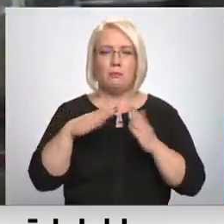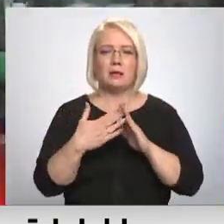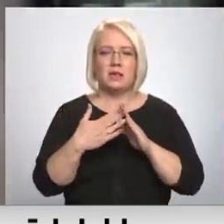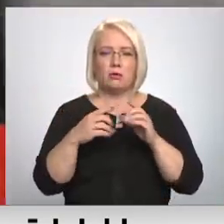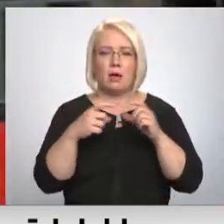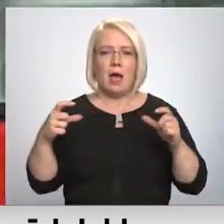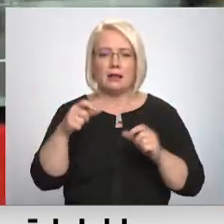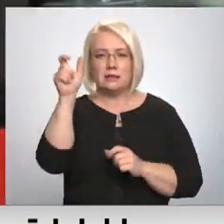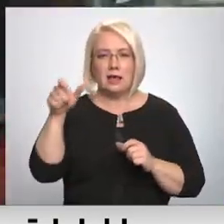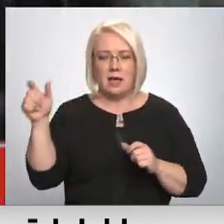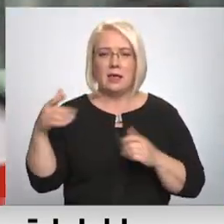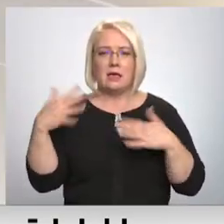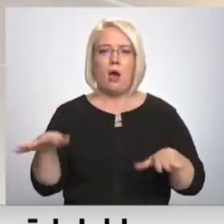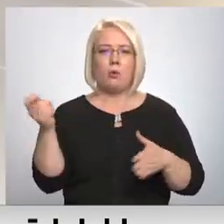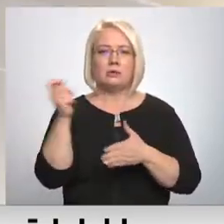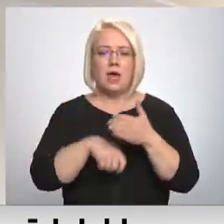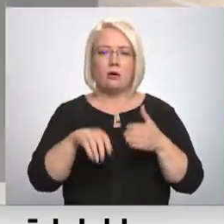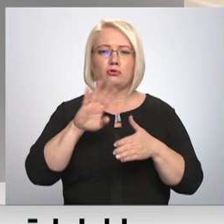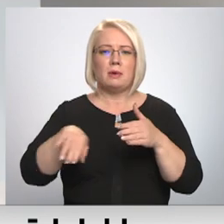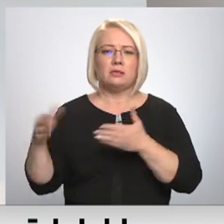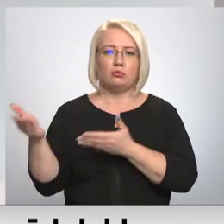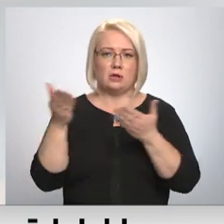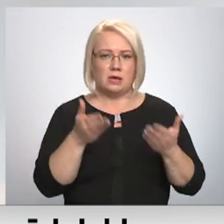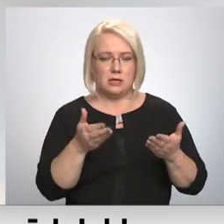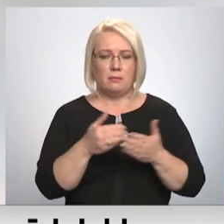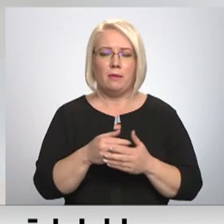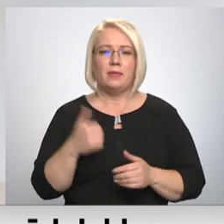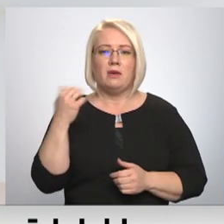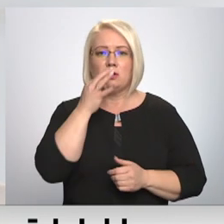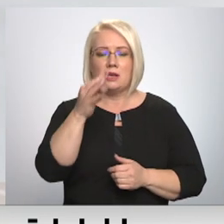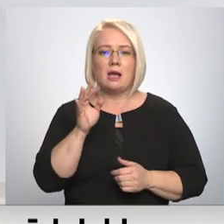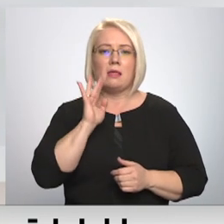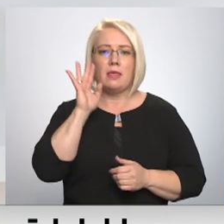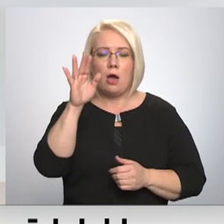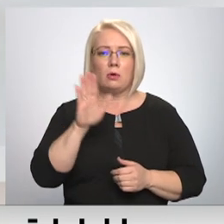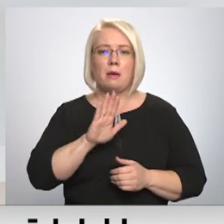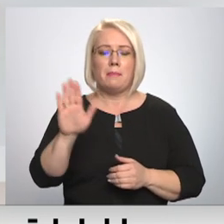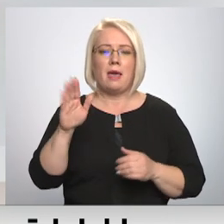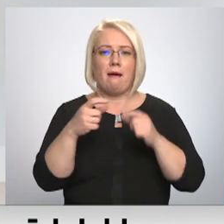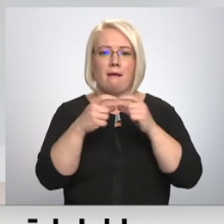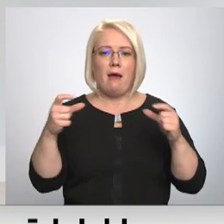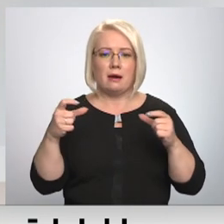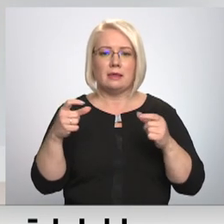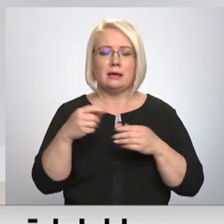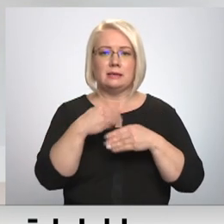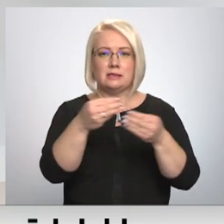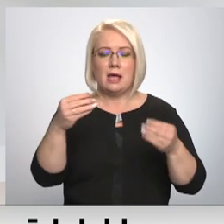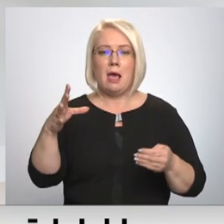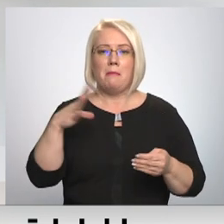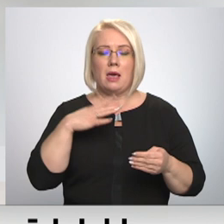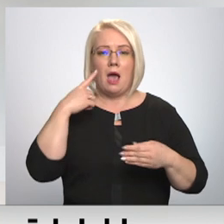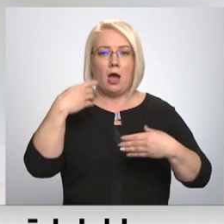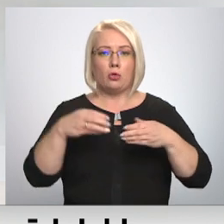tās jau slēguši bez uzaicinājuma. Tākotnēji pie tās kartas izniegšanas, ja tur ir ar domi bijusi vienošanās, ka